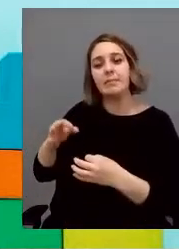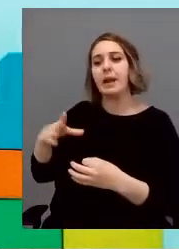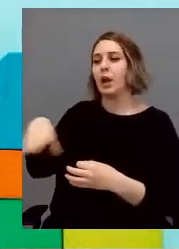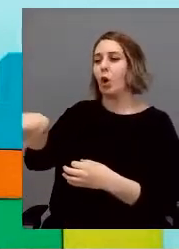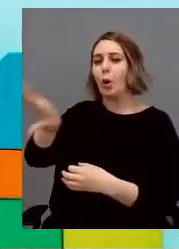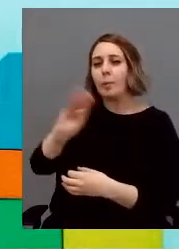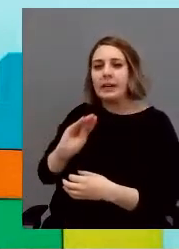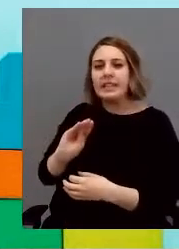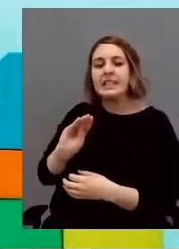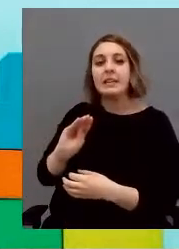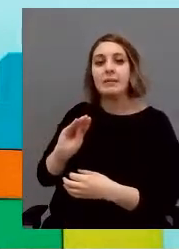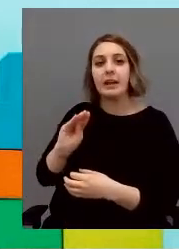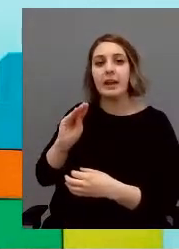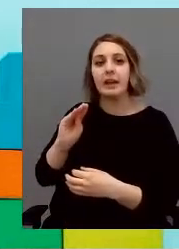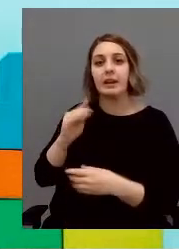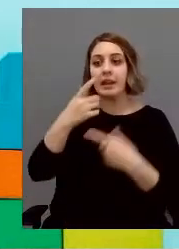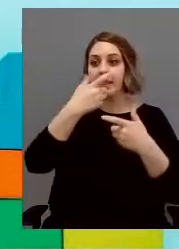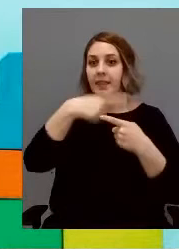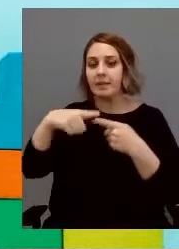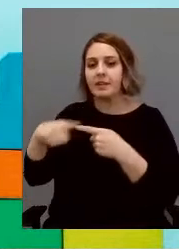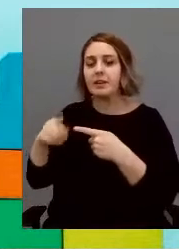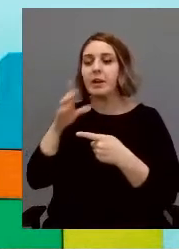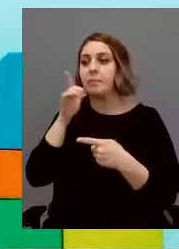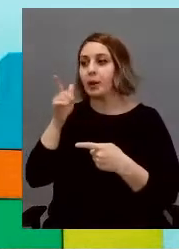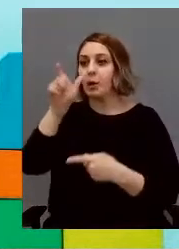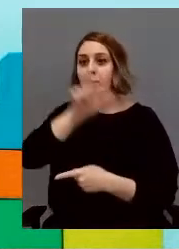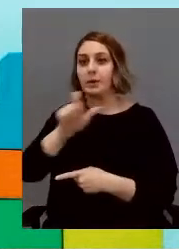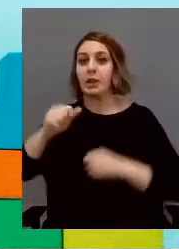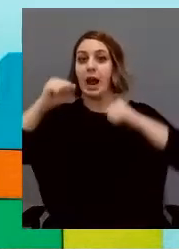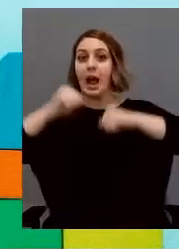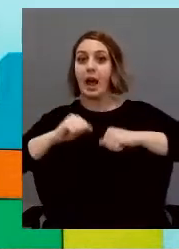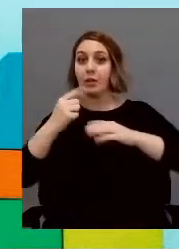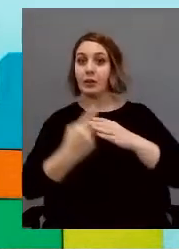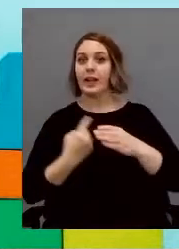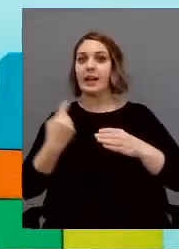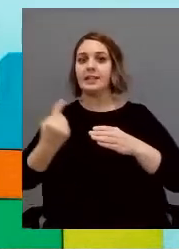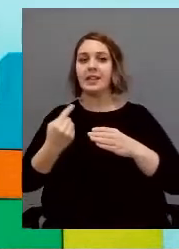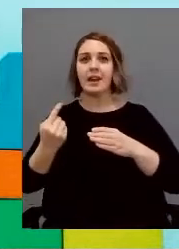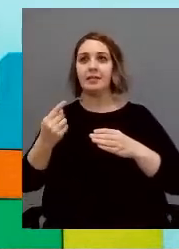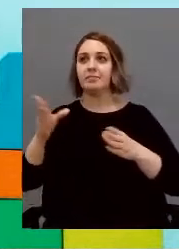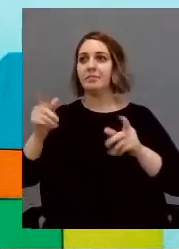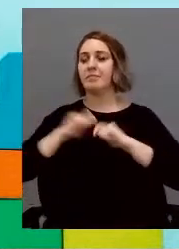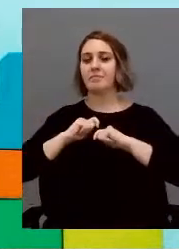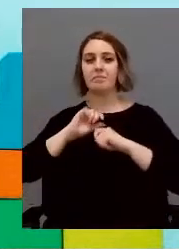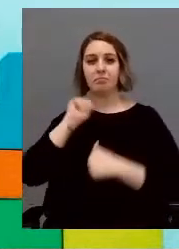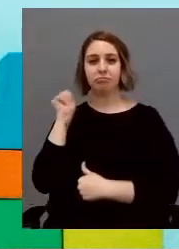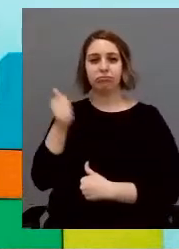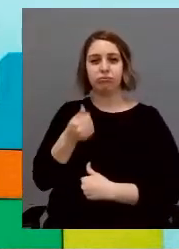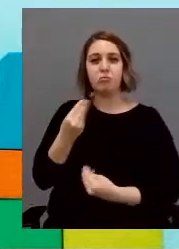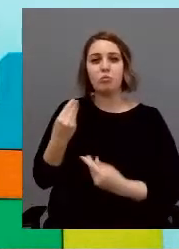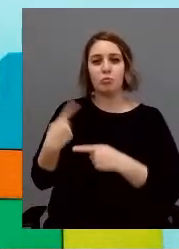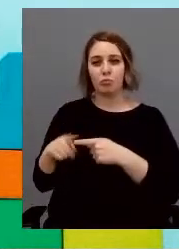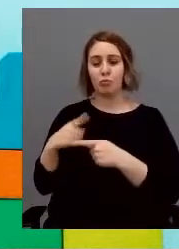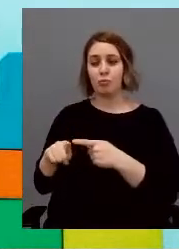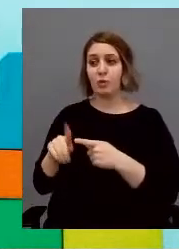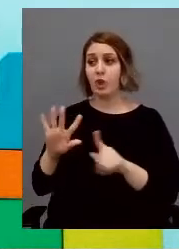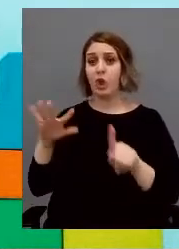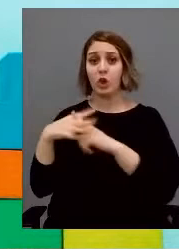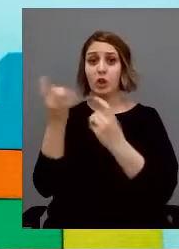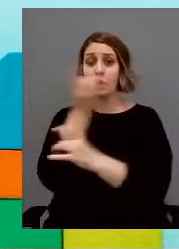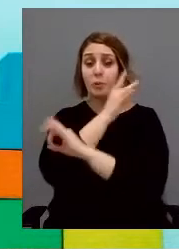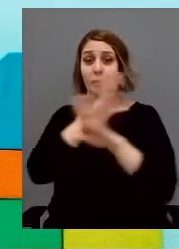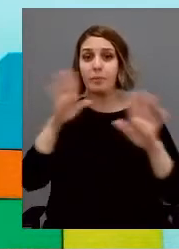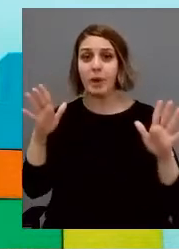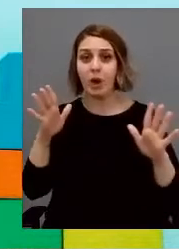ricco di stimoli per le persone adulte con TEA e che è meglio il contesto fino a un contesto